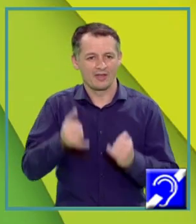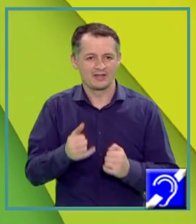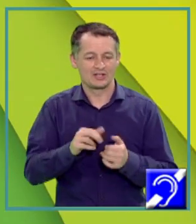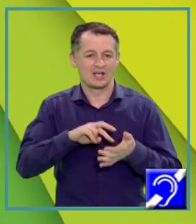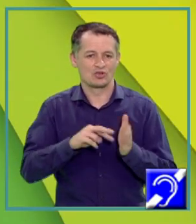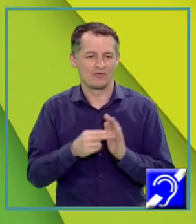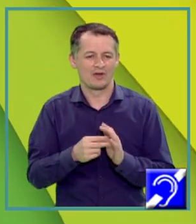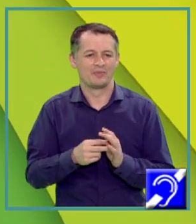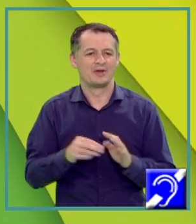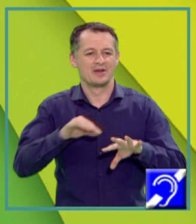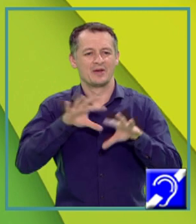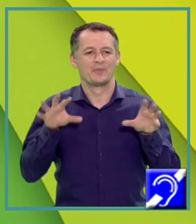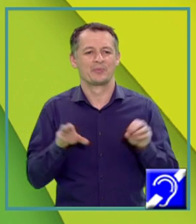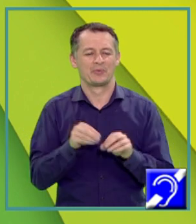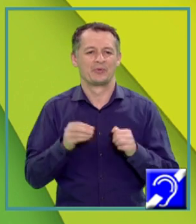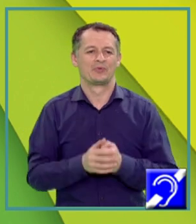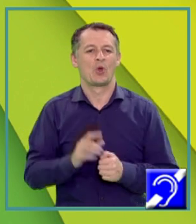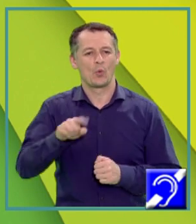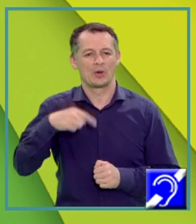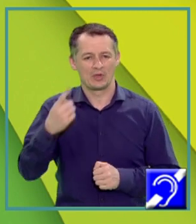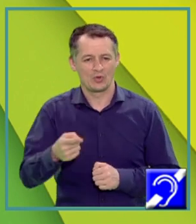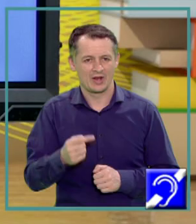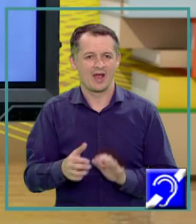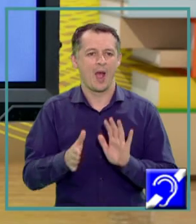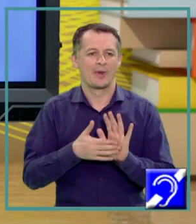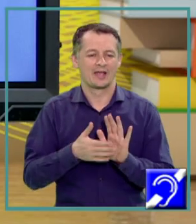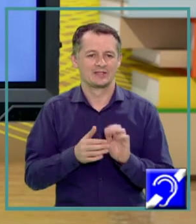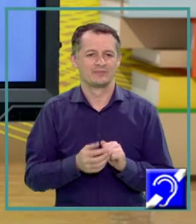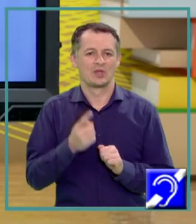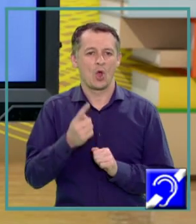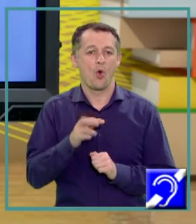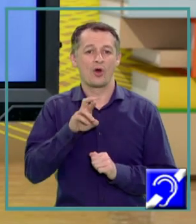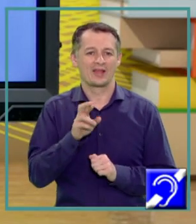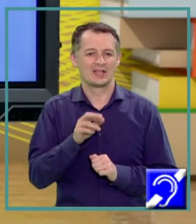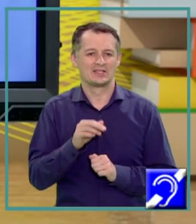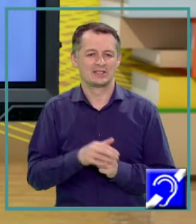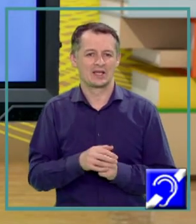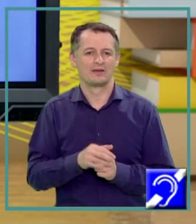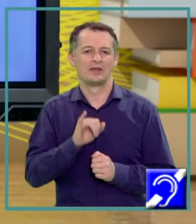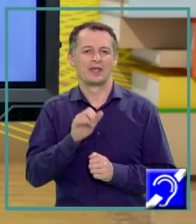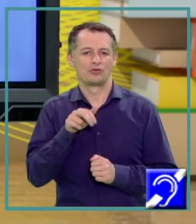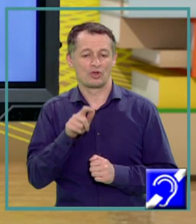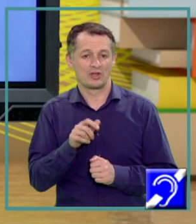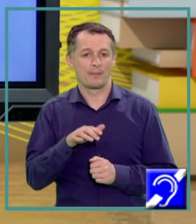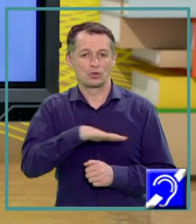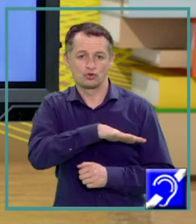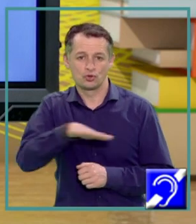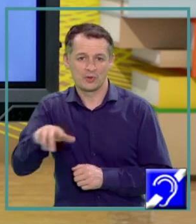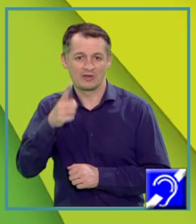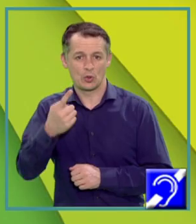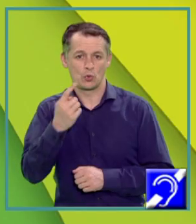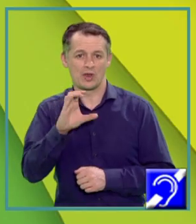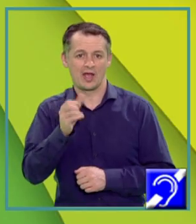rezolvăm împreună următoarea aplicație. O radiație incidentă pe suprafața unui